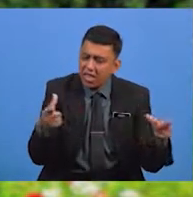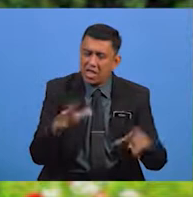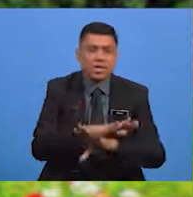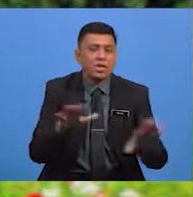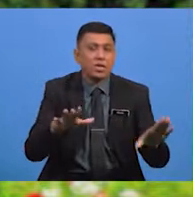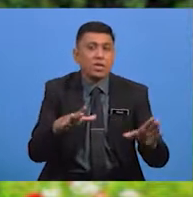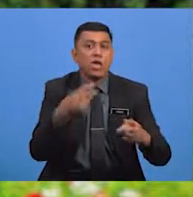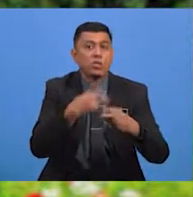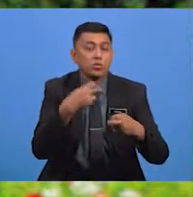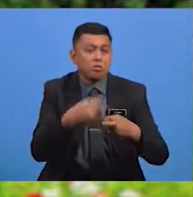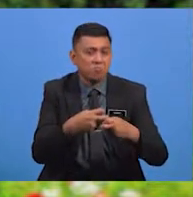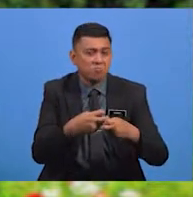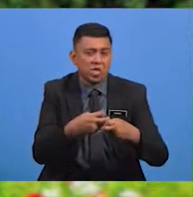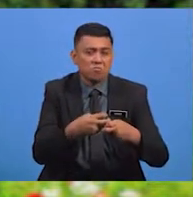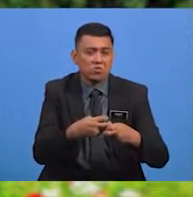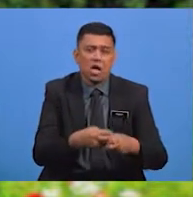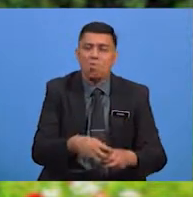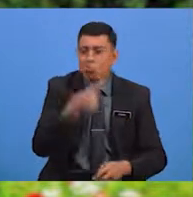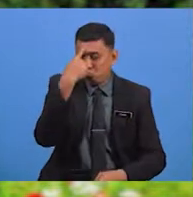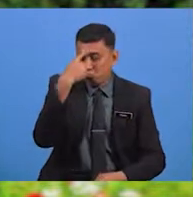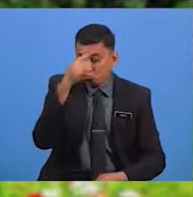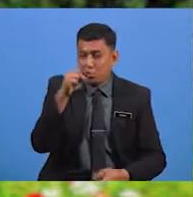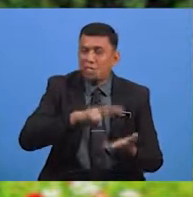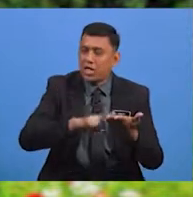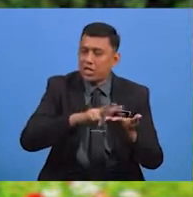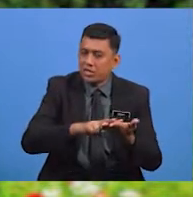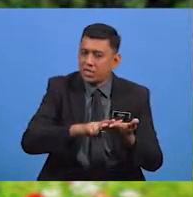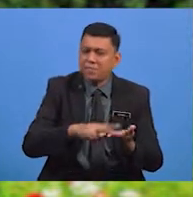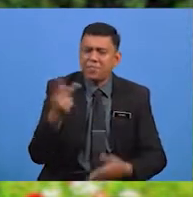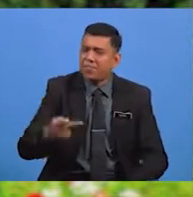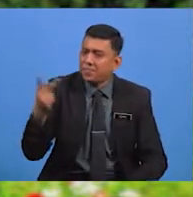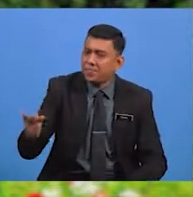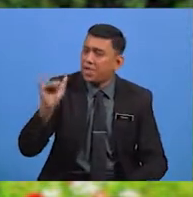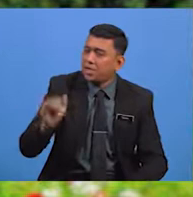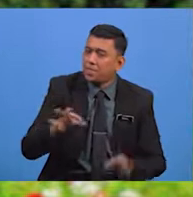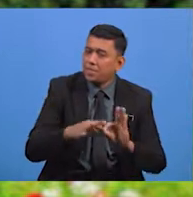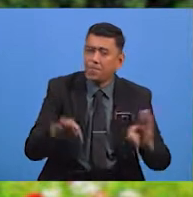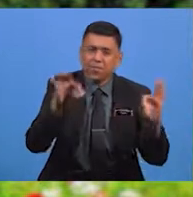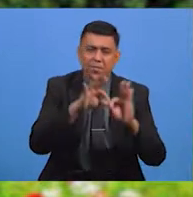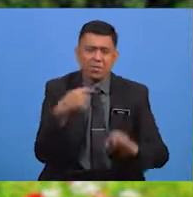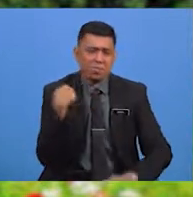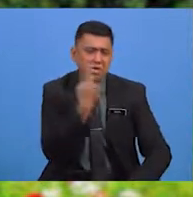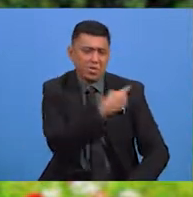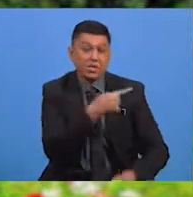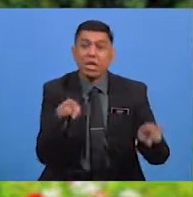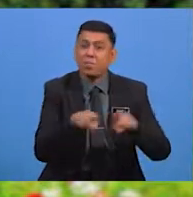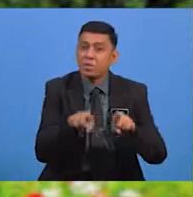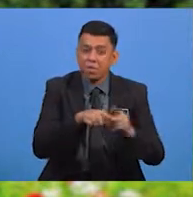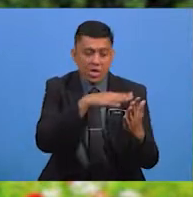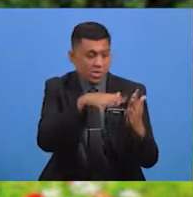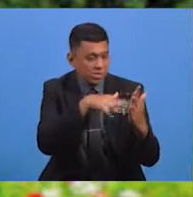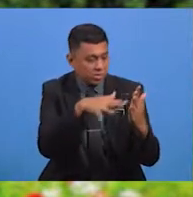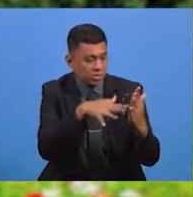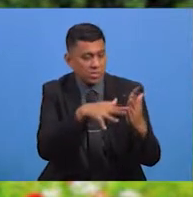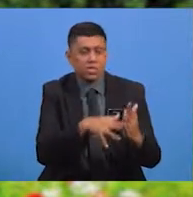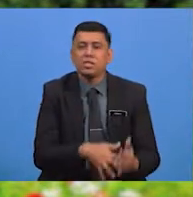tidak sukar untuk dialunkan Namun perkara yang lebih penting Untuk kita sama-sama kaji Ialah